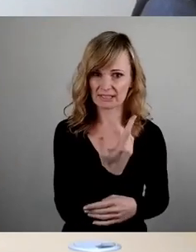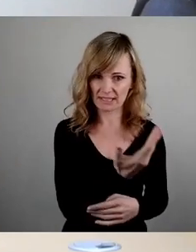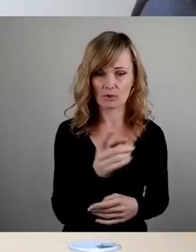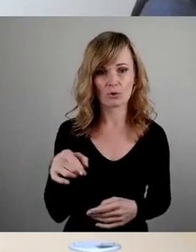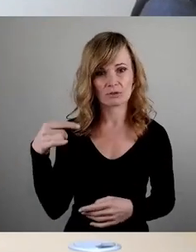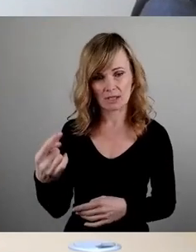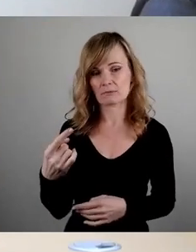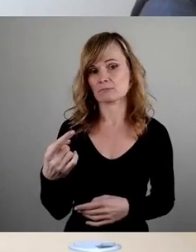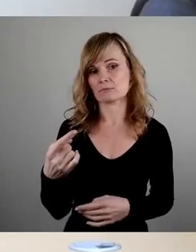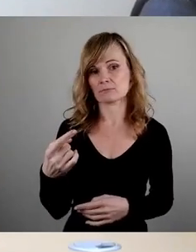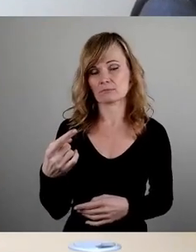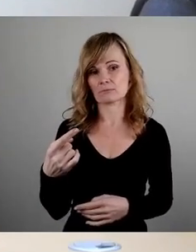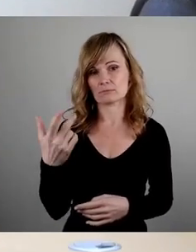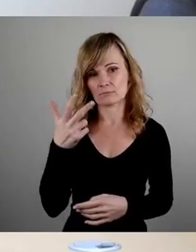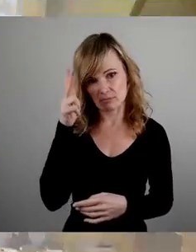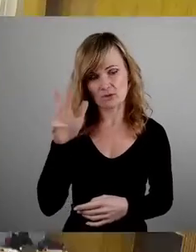Herr Schmählich, bitte.